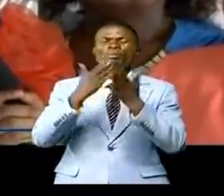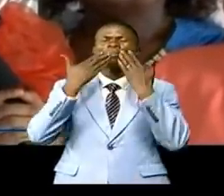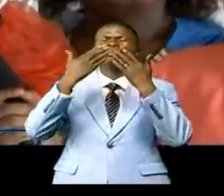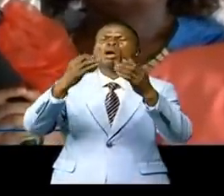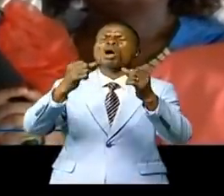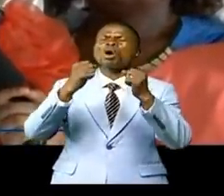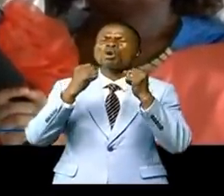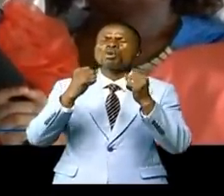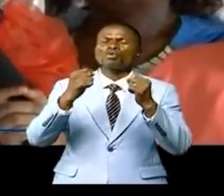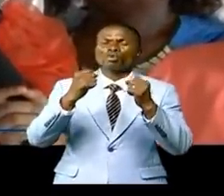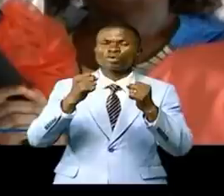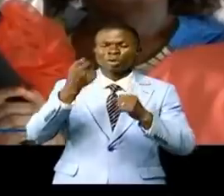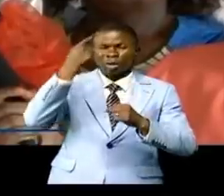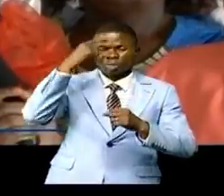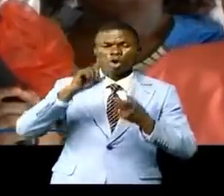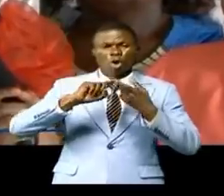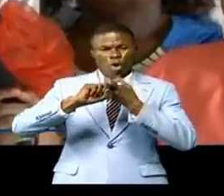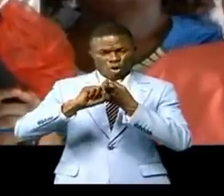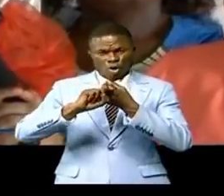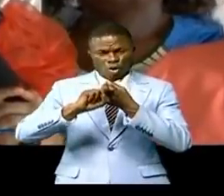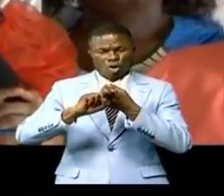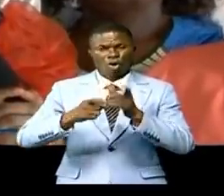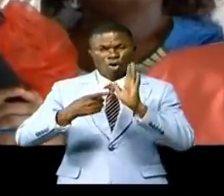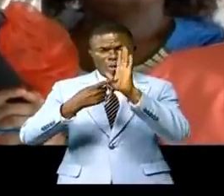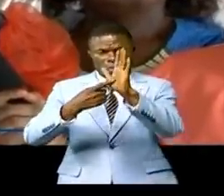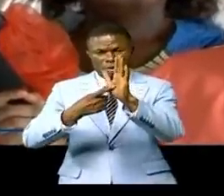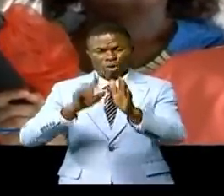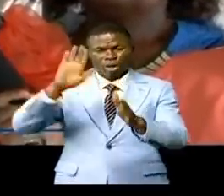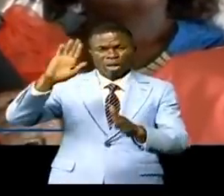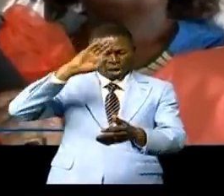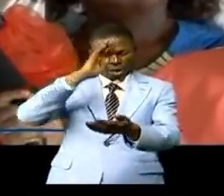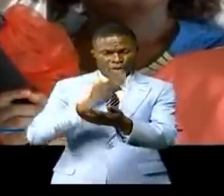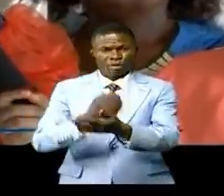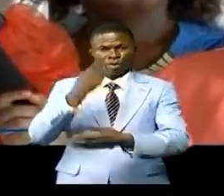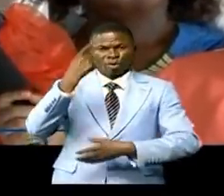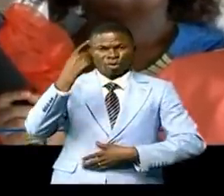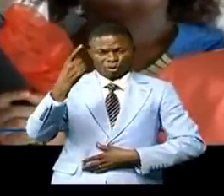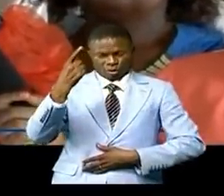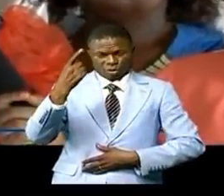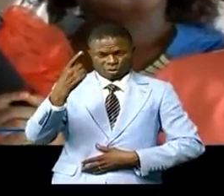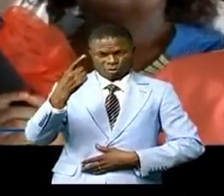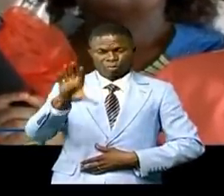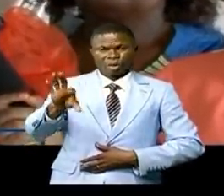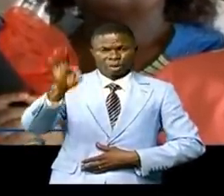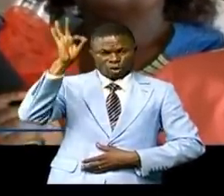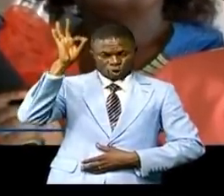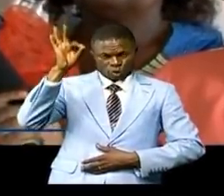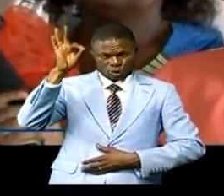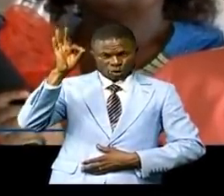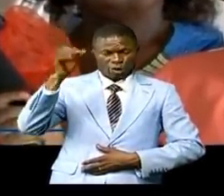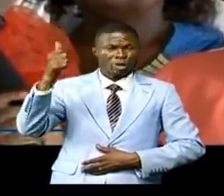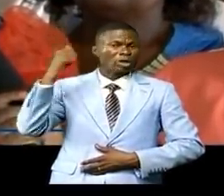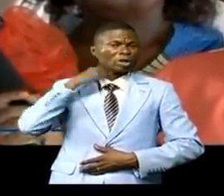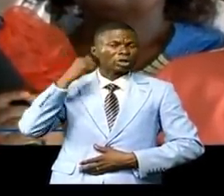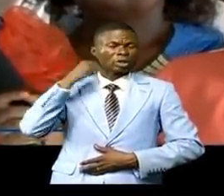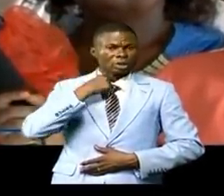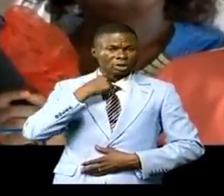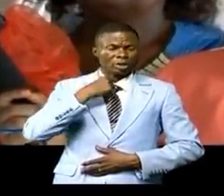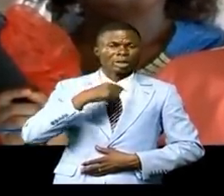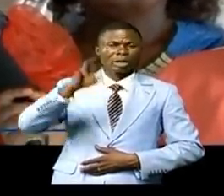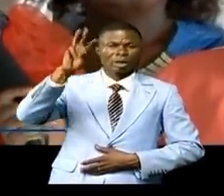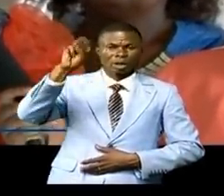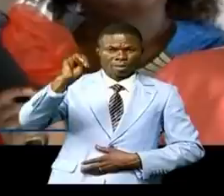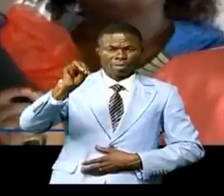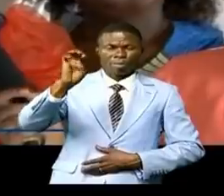chaleureux pour la confiance témoignée à l'un de ses dignes fils en la personne du docteur Medan Sial